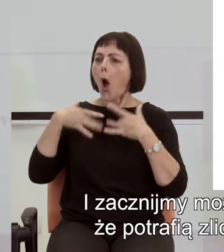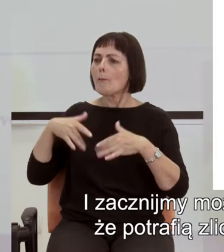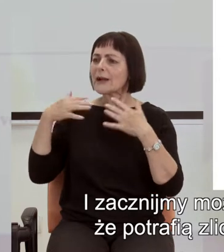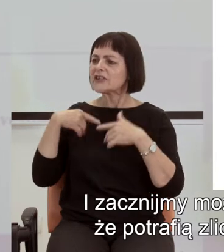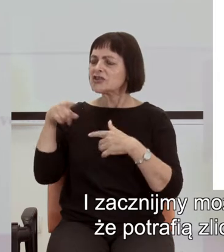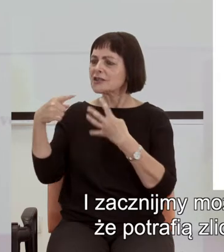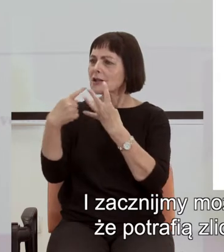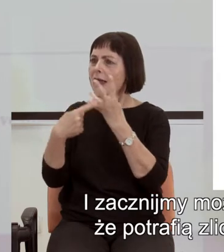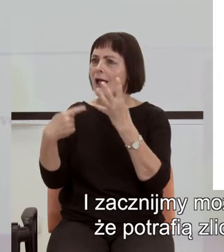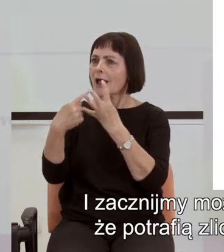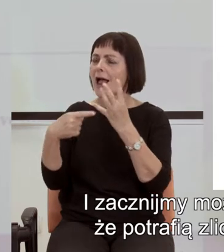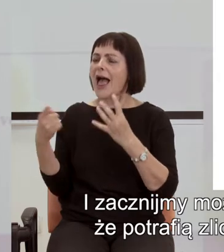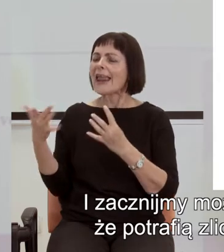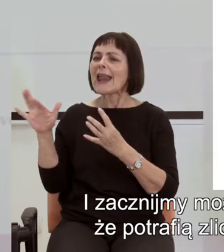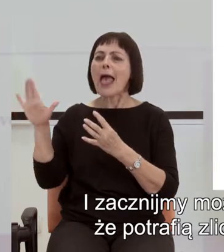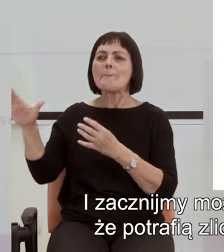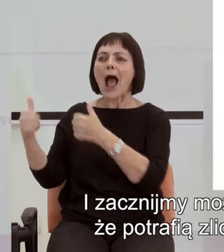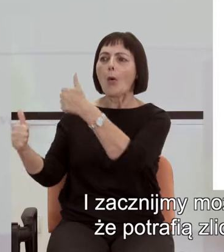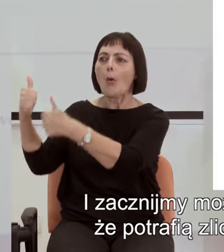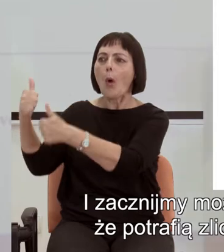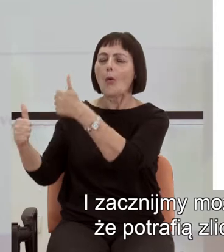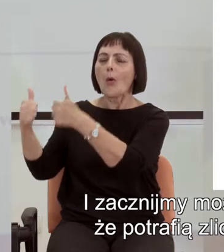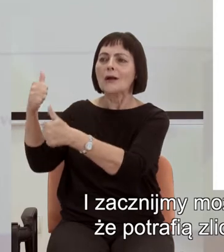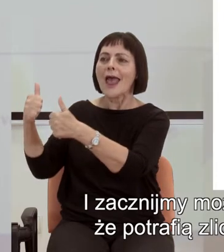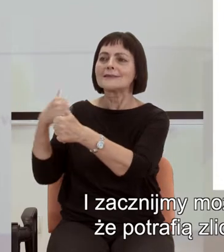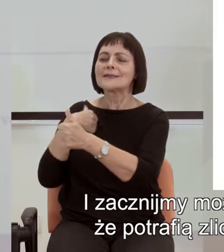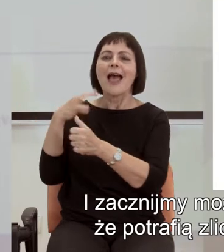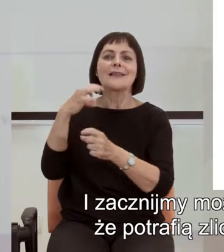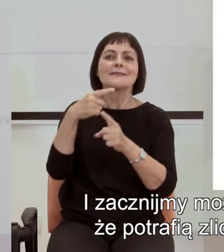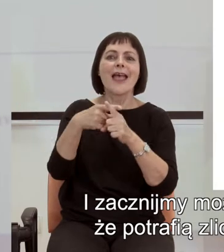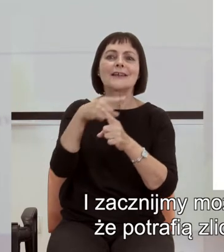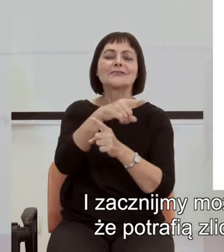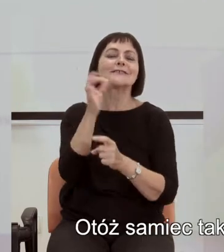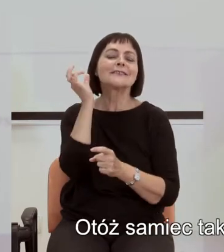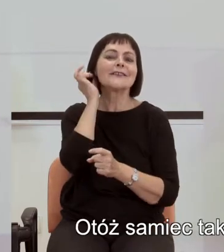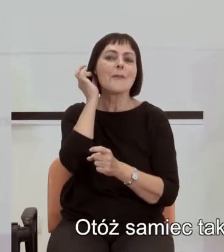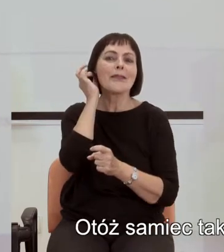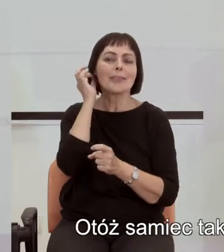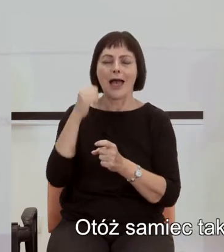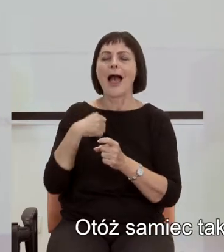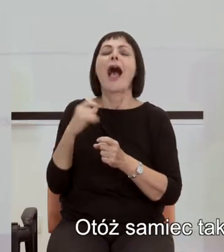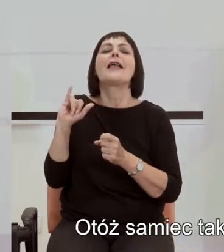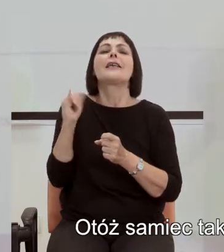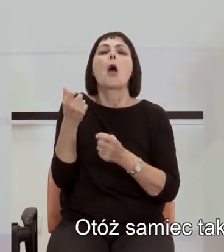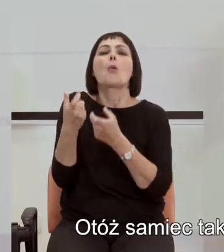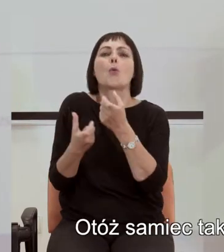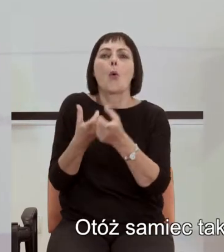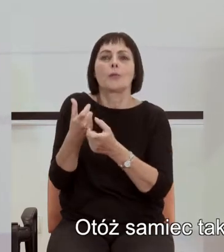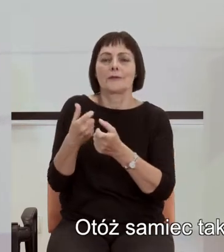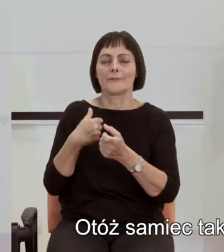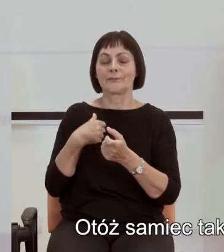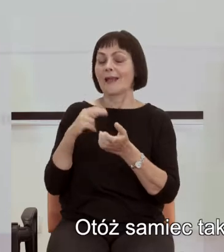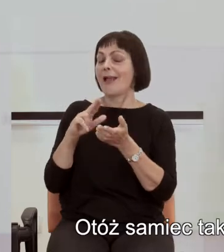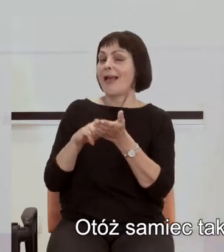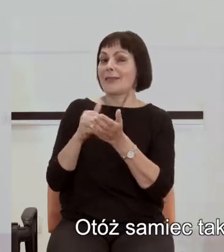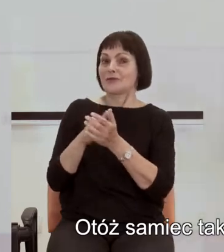swoich konkurentów w dostępie do samicy. W czym się to objawia? Otóż